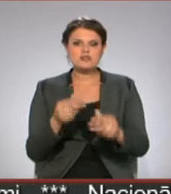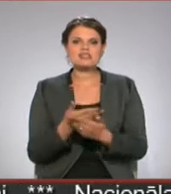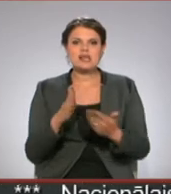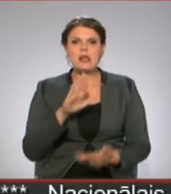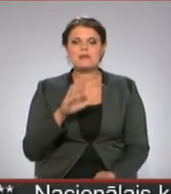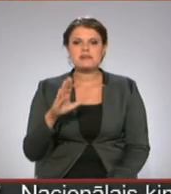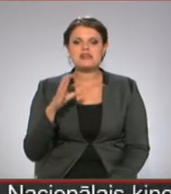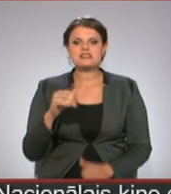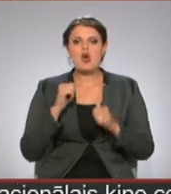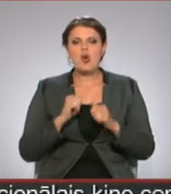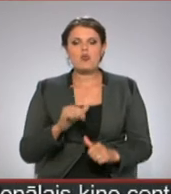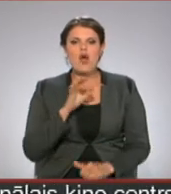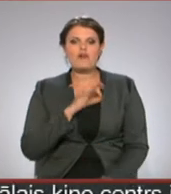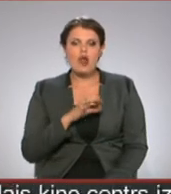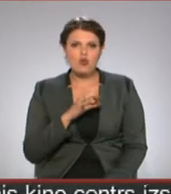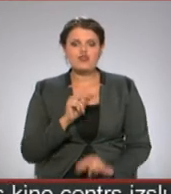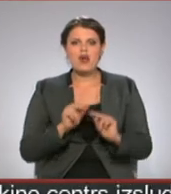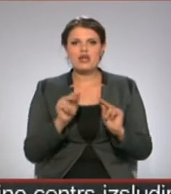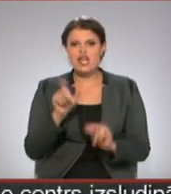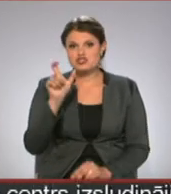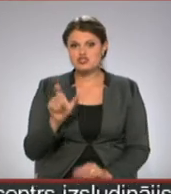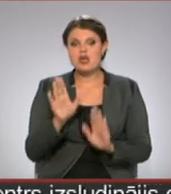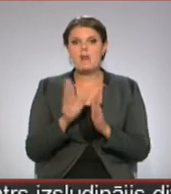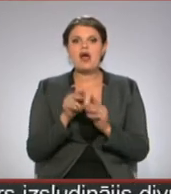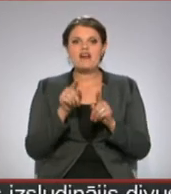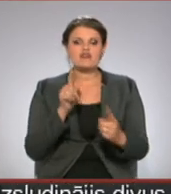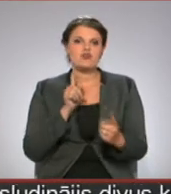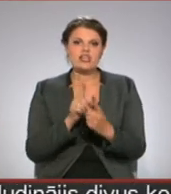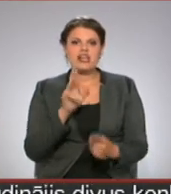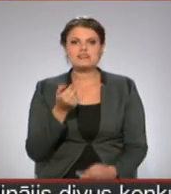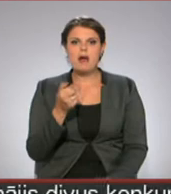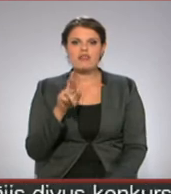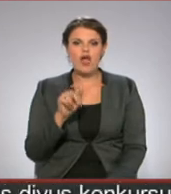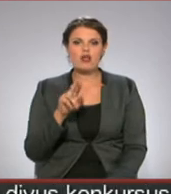BBC godalgotam reģisoram Pīteram Maniuram. Ar viņu tikās Madera Rudzīte.